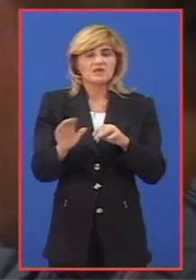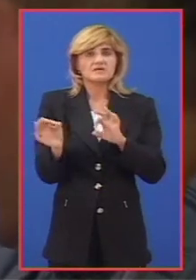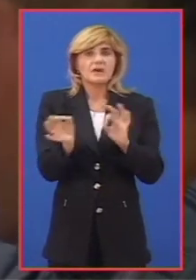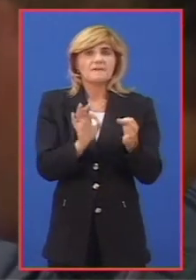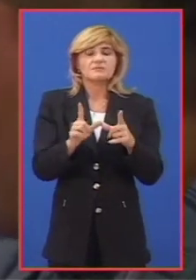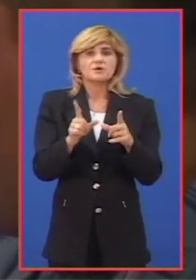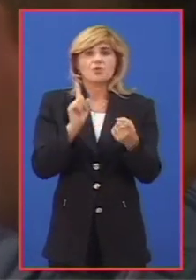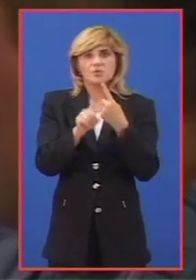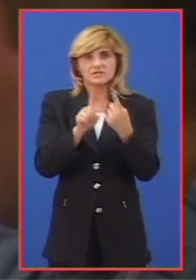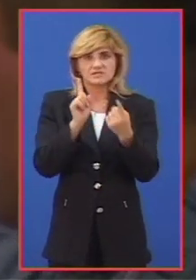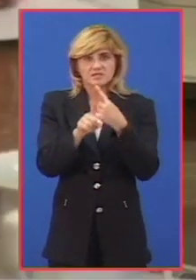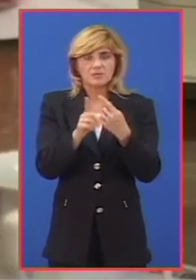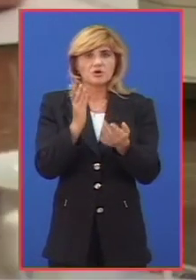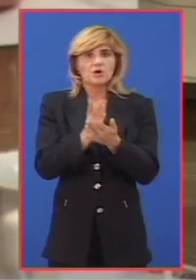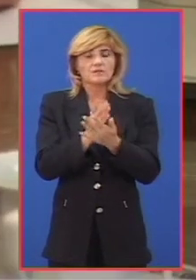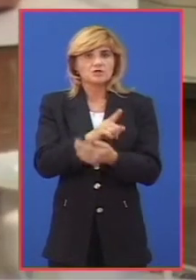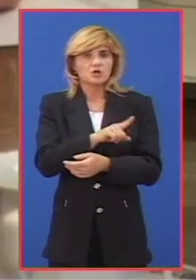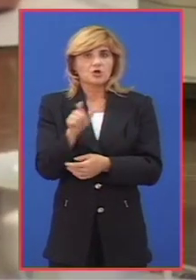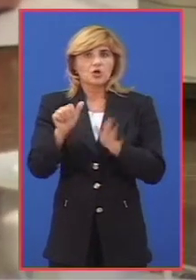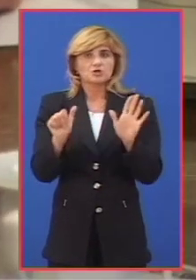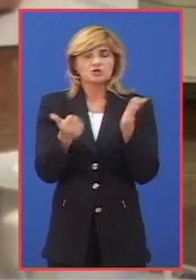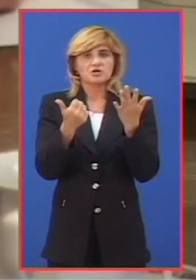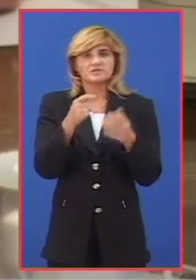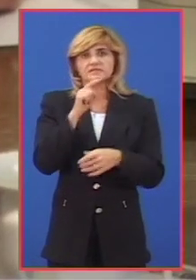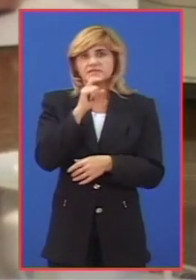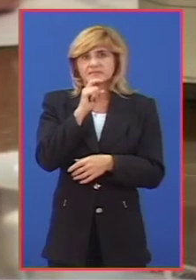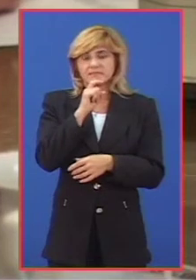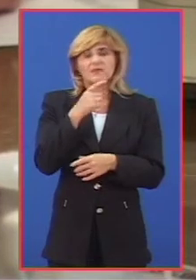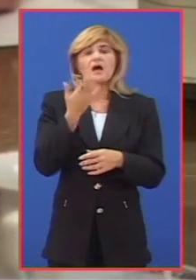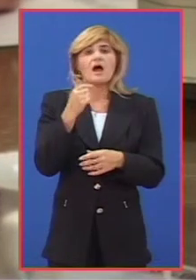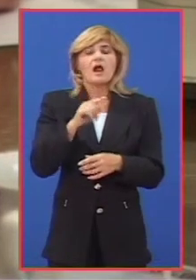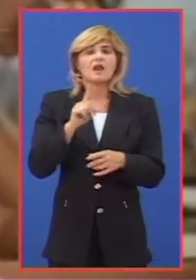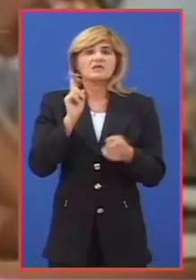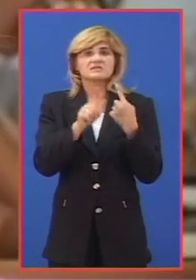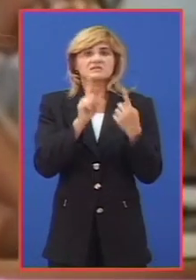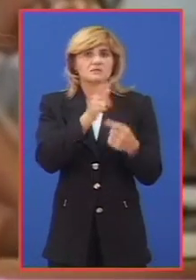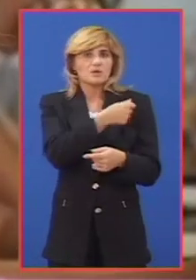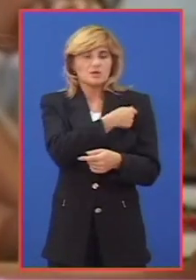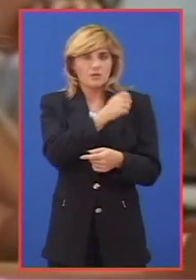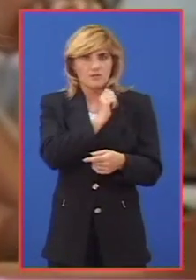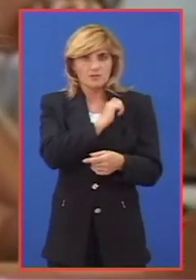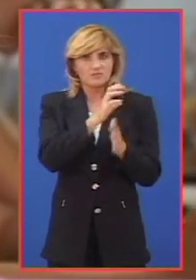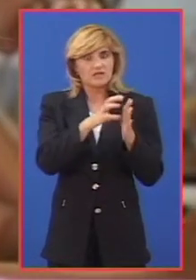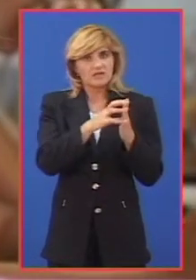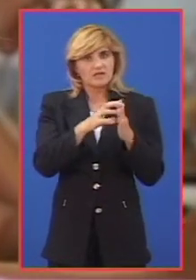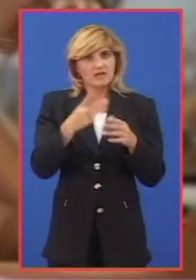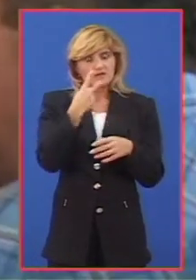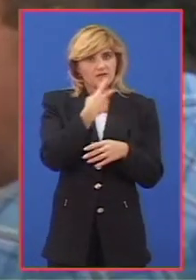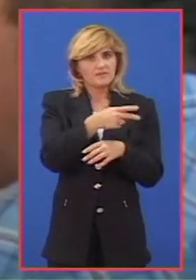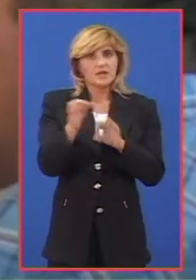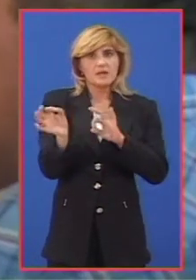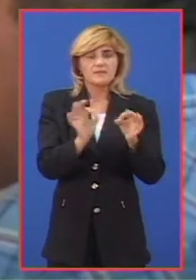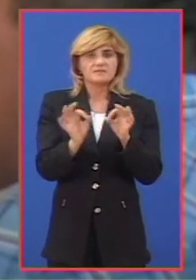saobraćaju. Akcija će trajati do 16. septembra, a saobraćena policija će i nadalje nastaviti da kontrolište